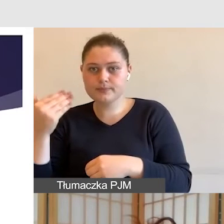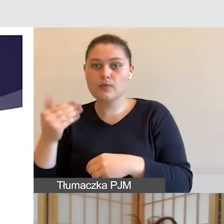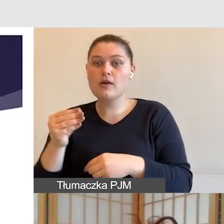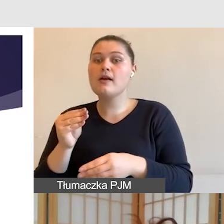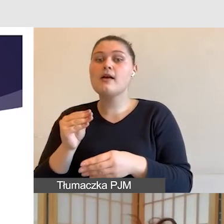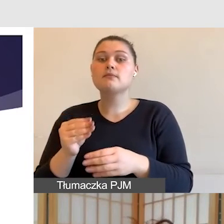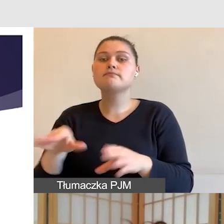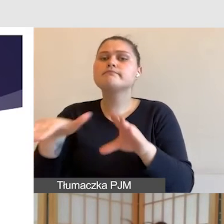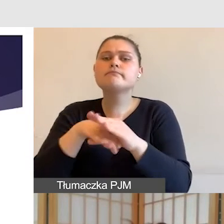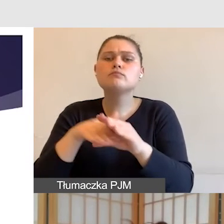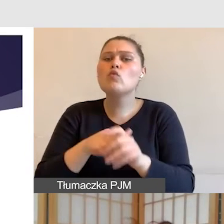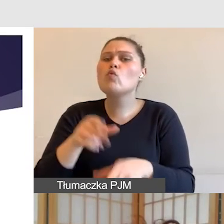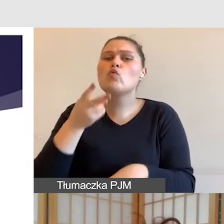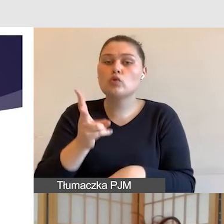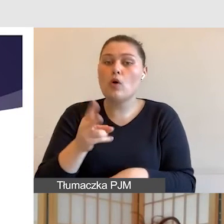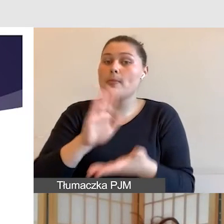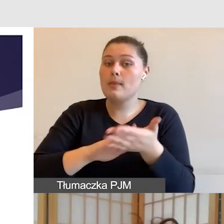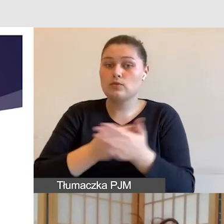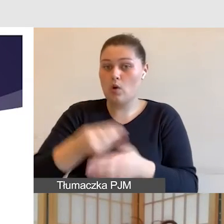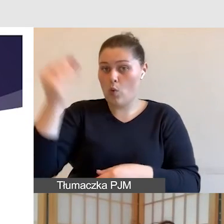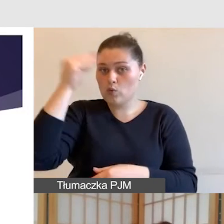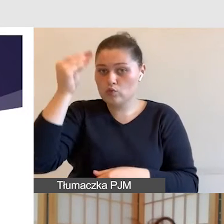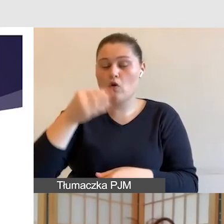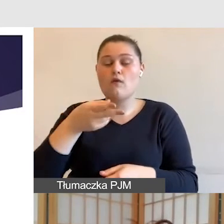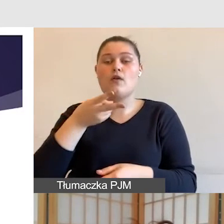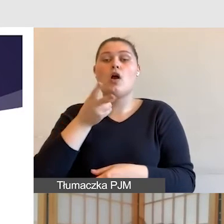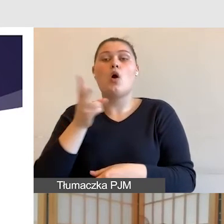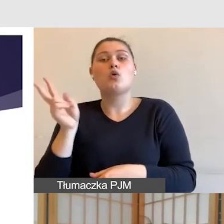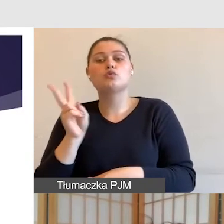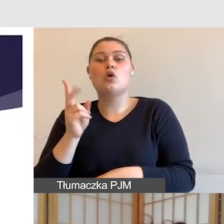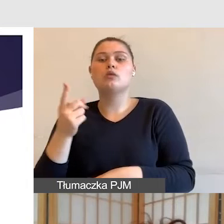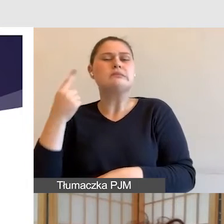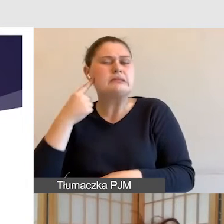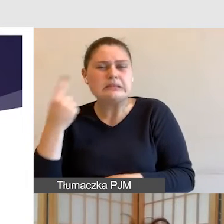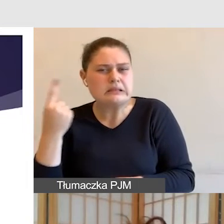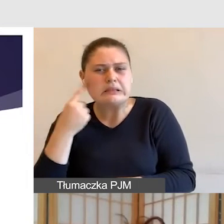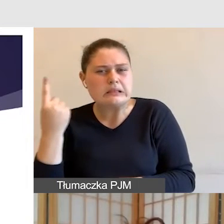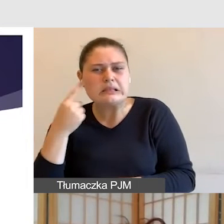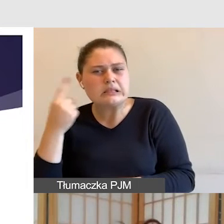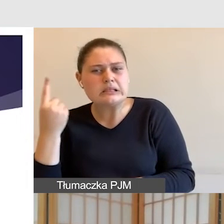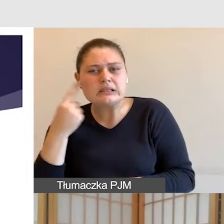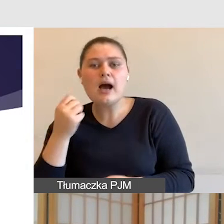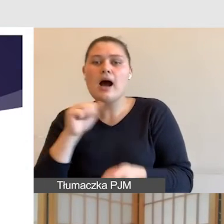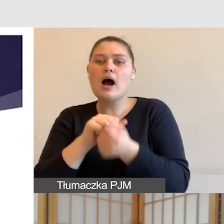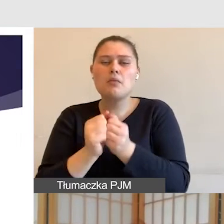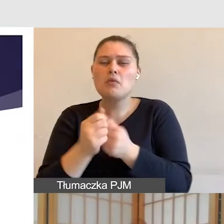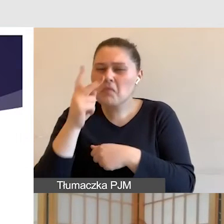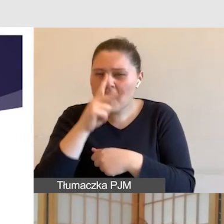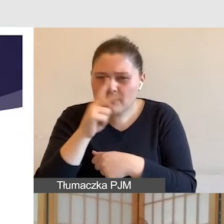mogą na przykład nie widzieć naszej prezentacji, mogą czegoś nie dosłyszeć, studenci, którzy niejednokrotnie siadają bardzo daleko,